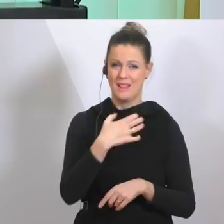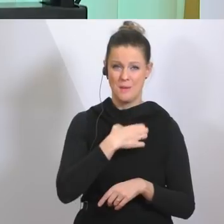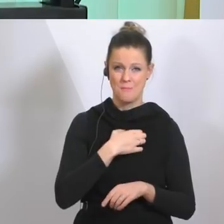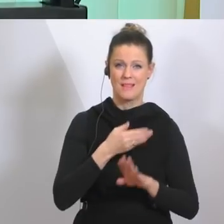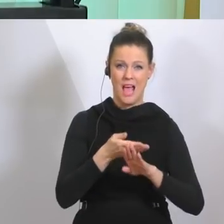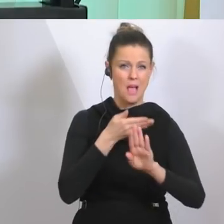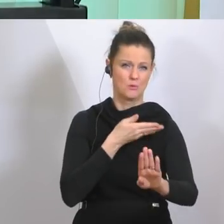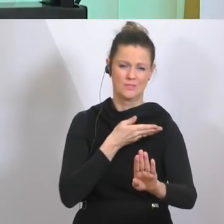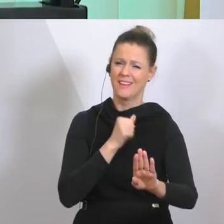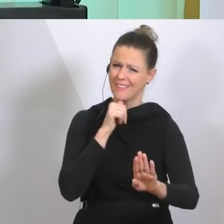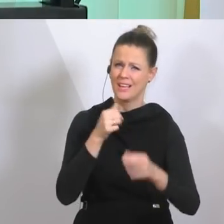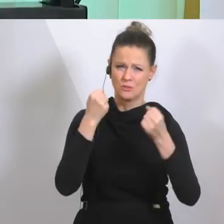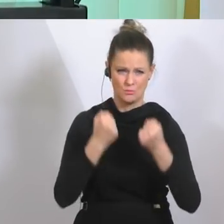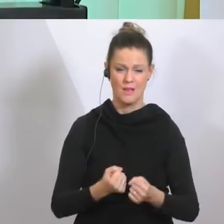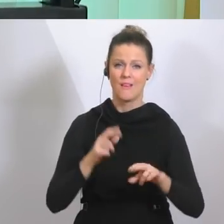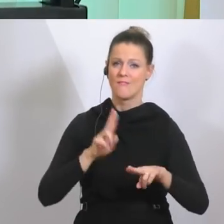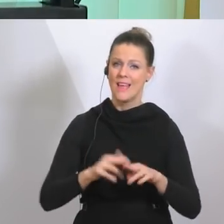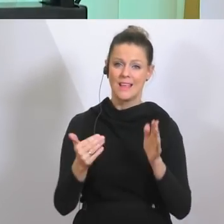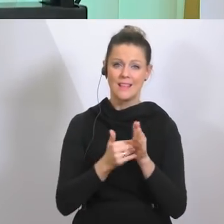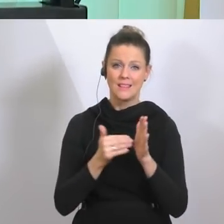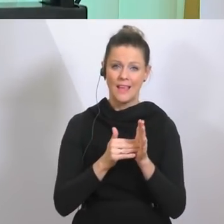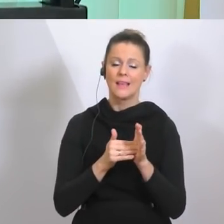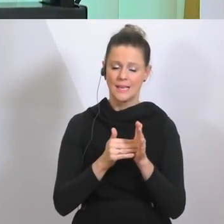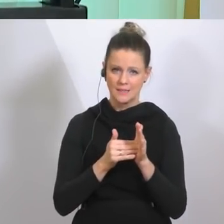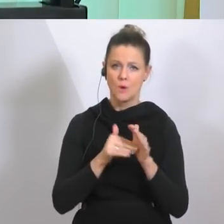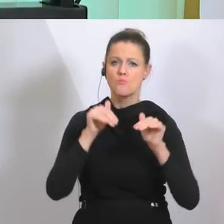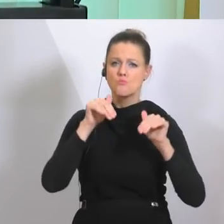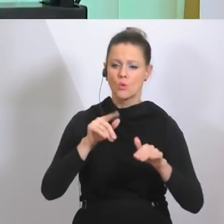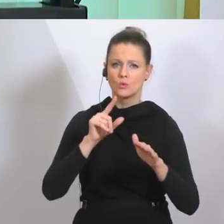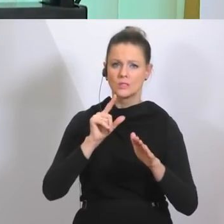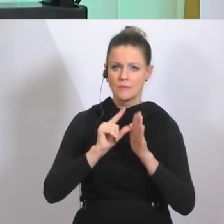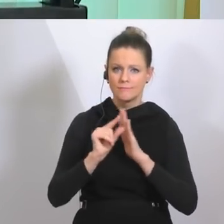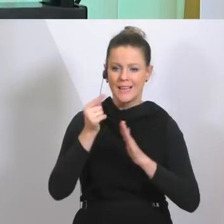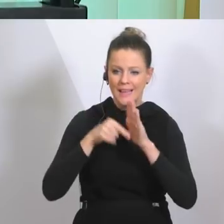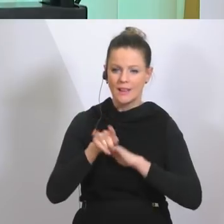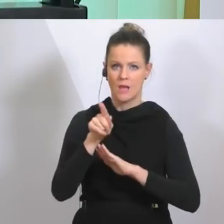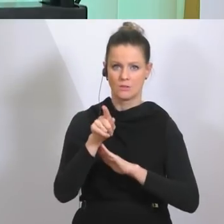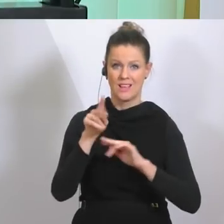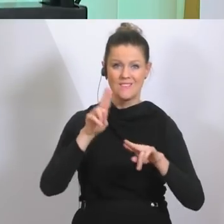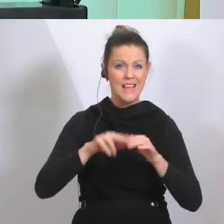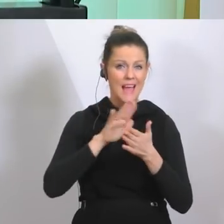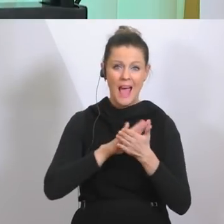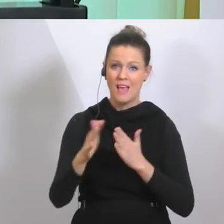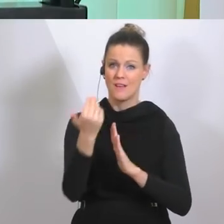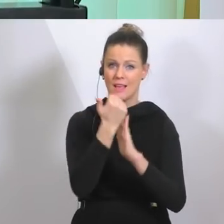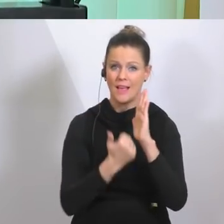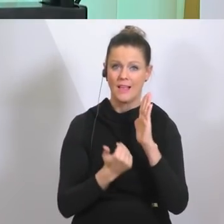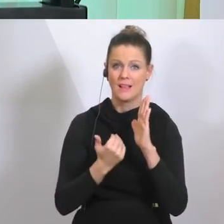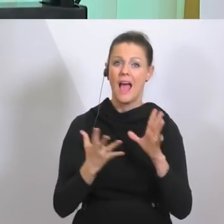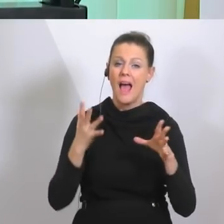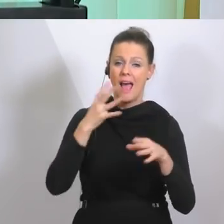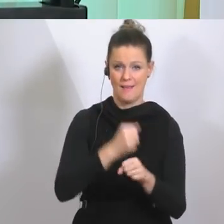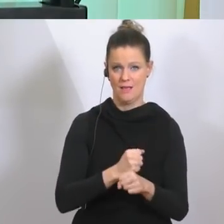raus, wenn es unbedingt notwendig ist. Wenn man diese einfachen Regeln beachtet, hat man eine Chance, das Virus einzudämmen